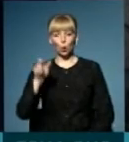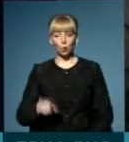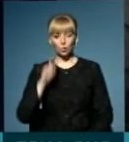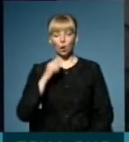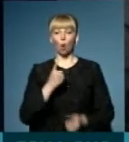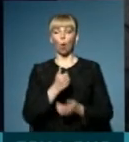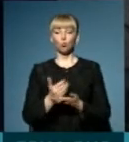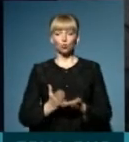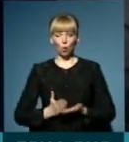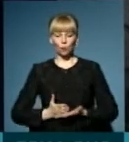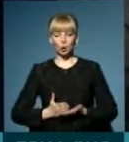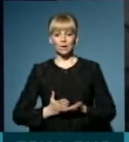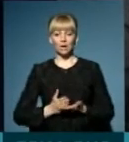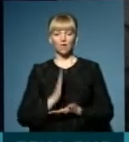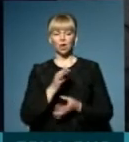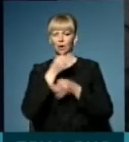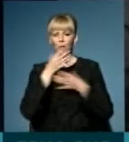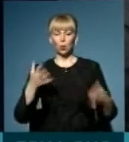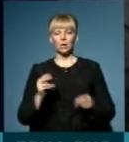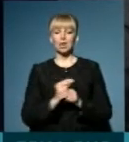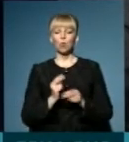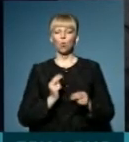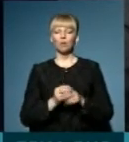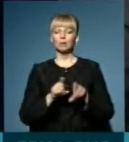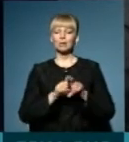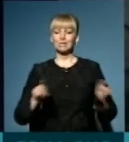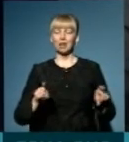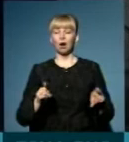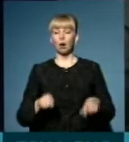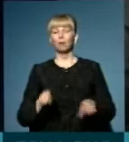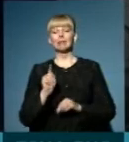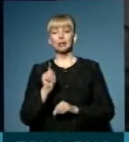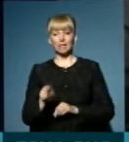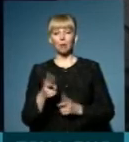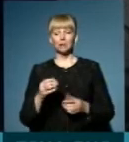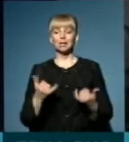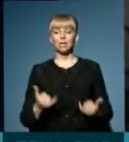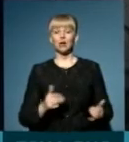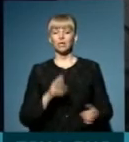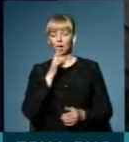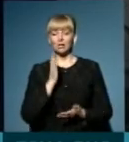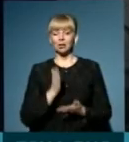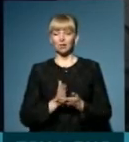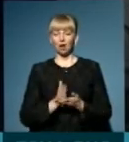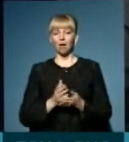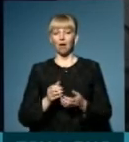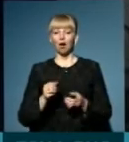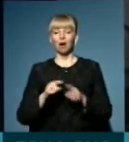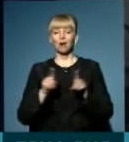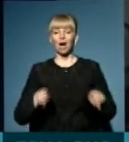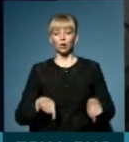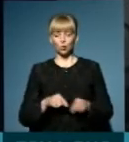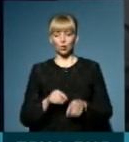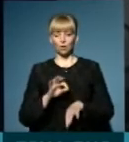обслуговується в будь-якому лікувальному профілактичному закладі, ну, принаймні там, де на даний час знаходиться амбулаторна карточка, тобто це